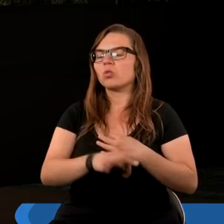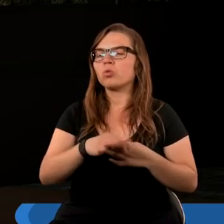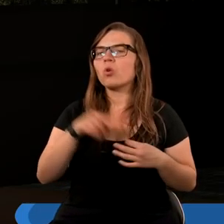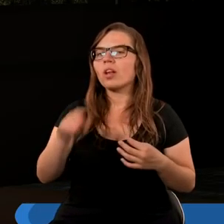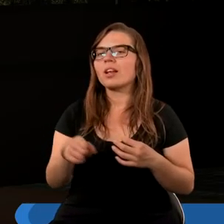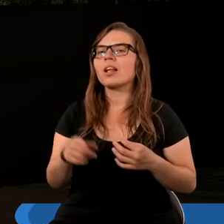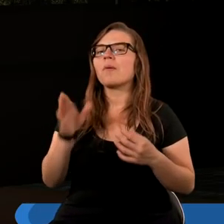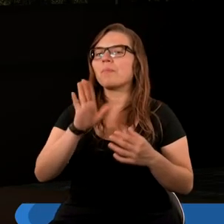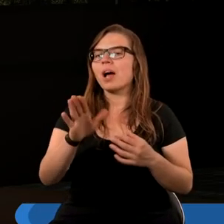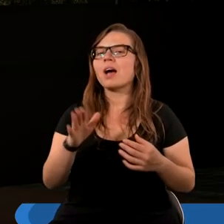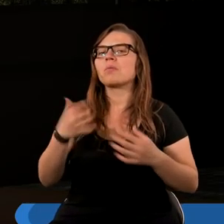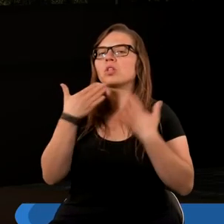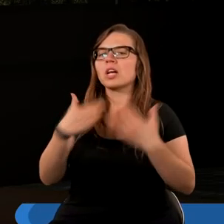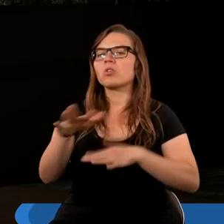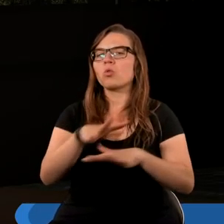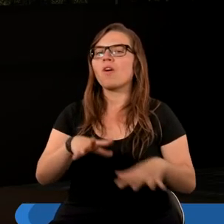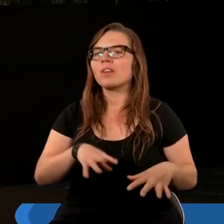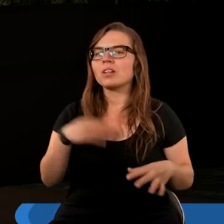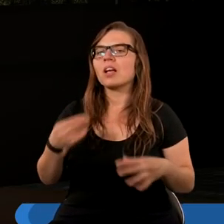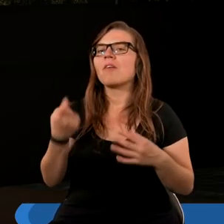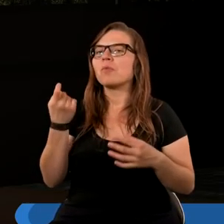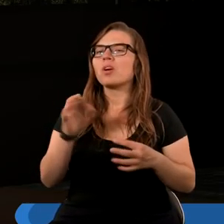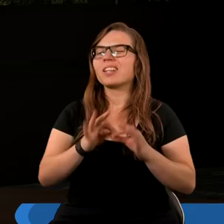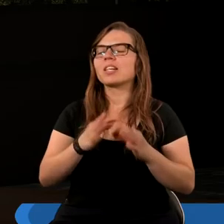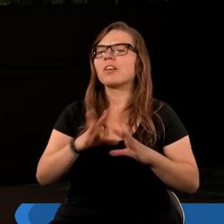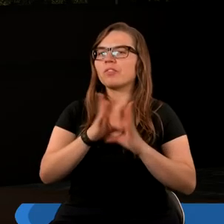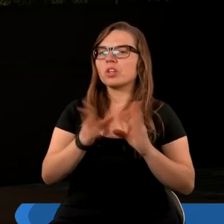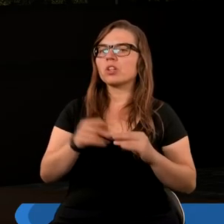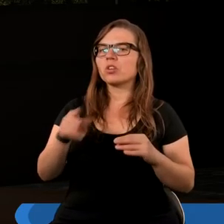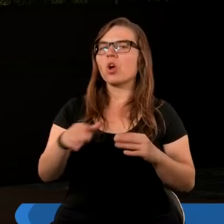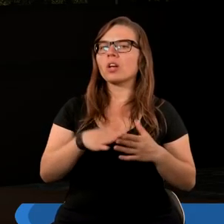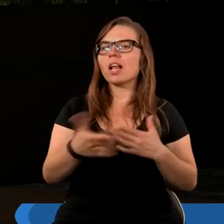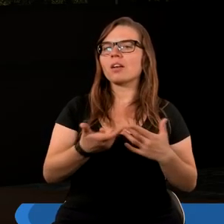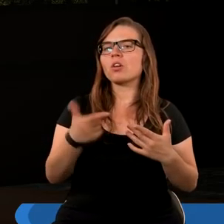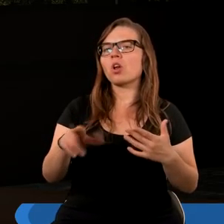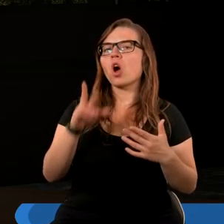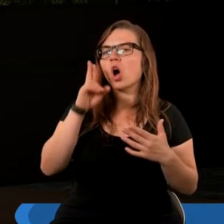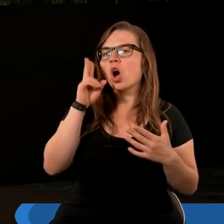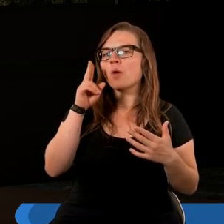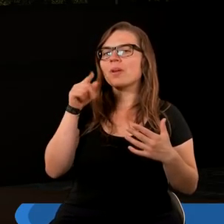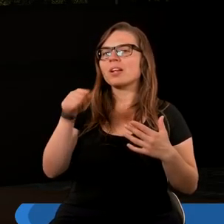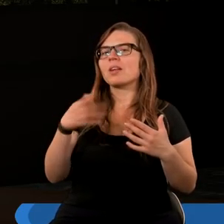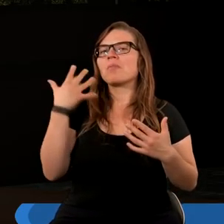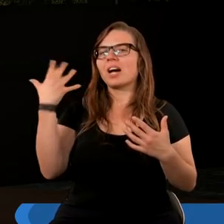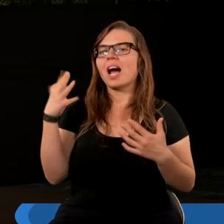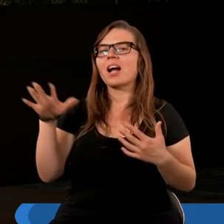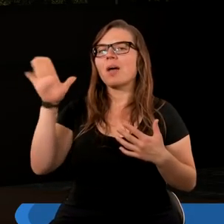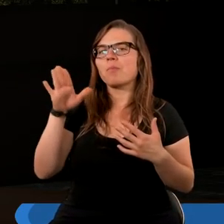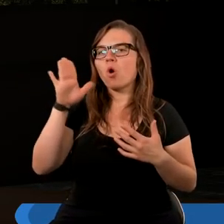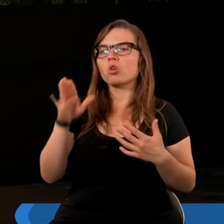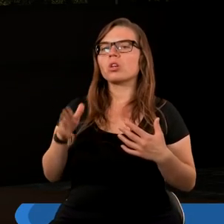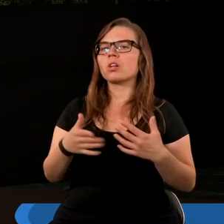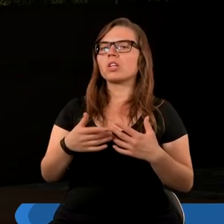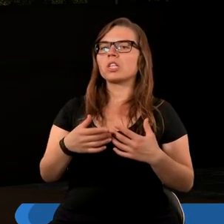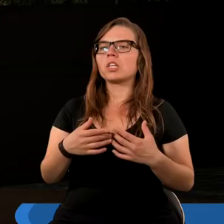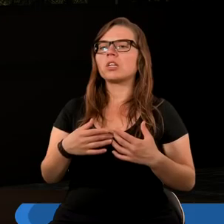studiując je, mamy dzięki Duchowi Świętemu, w momencie, jak to wszystko zacznie się wypełniać, to my rozpoznamy w tym rękę Bożą i